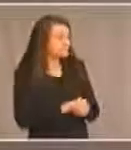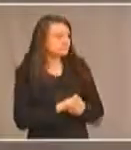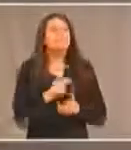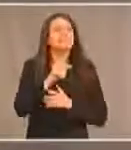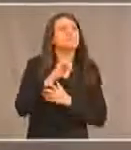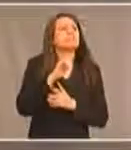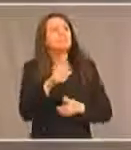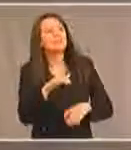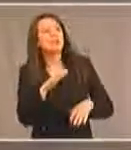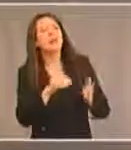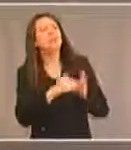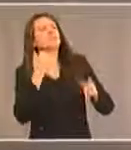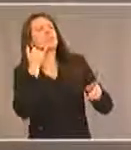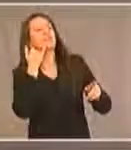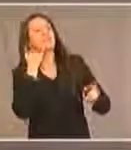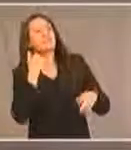Neil vous êtes toujours là